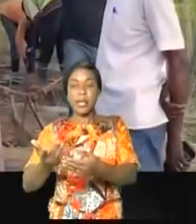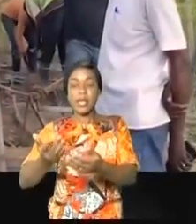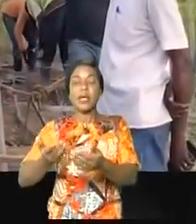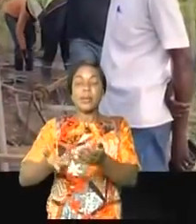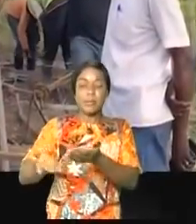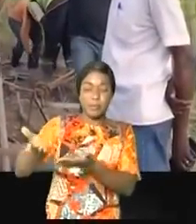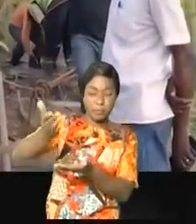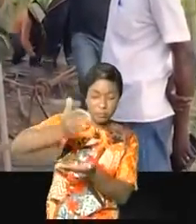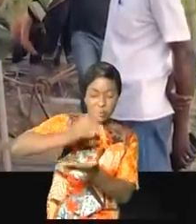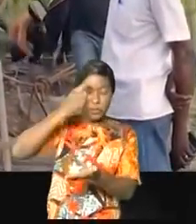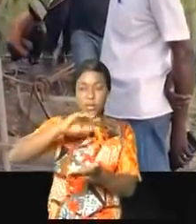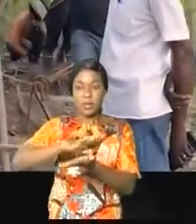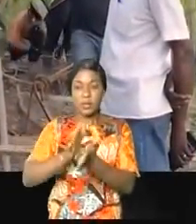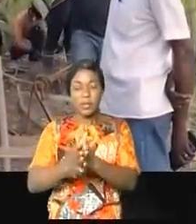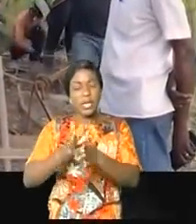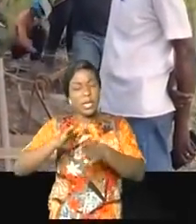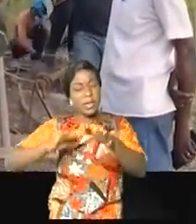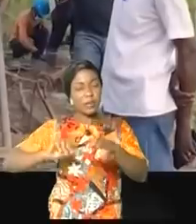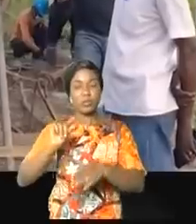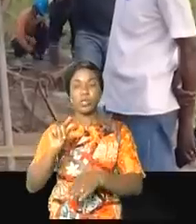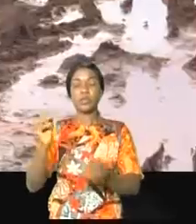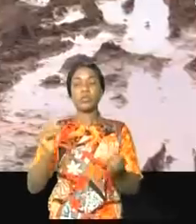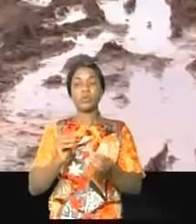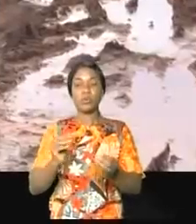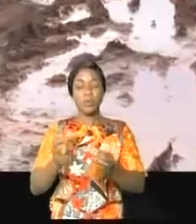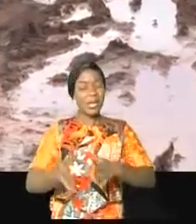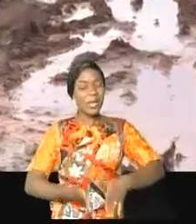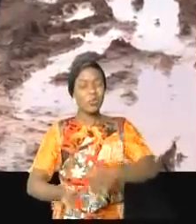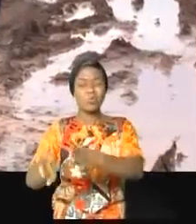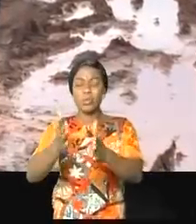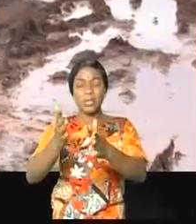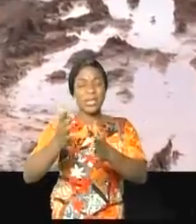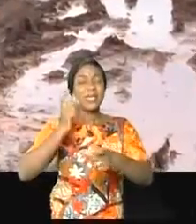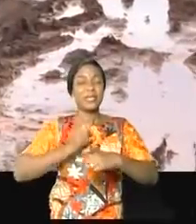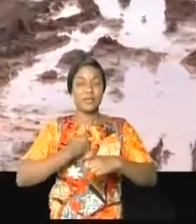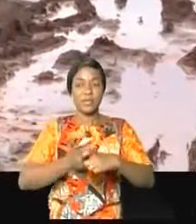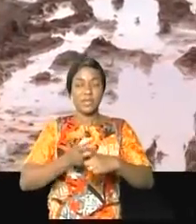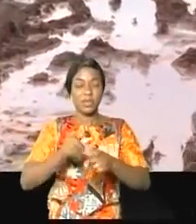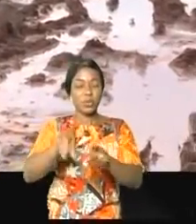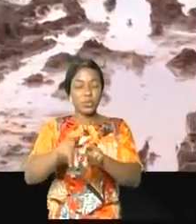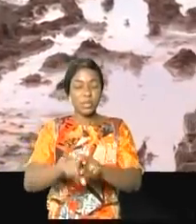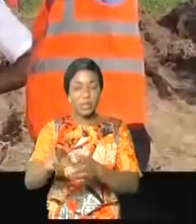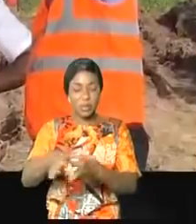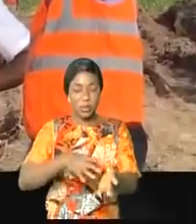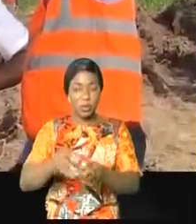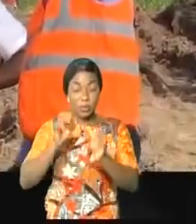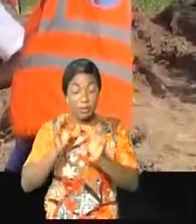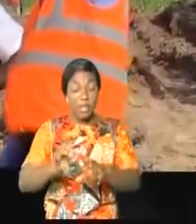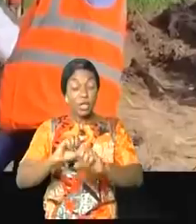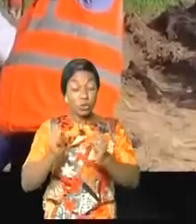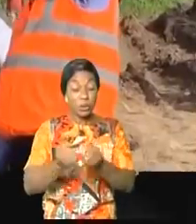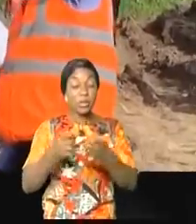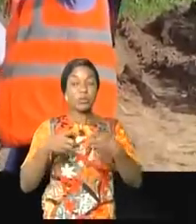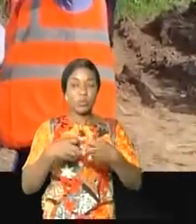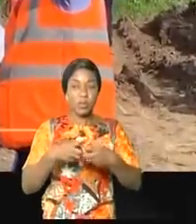Les travaux vont connaître un léger retard suite au mauvais état de route qui mène vers ces sites. La Snell S.A. lance un appel